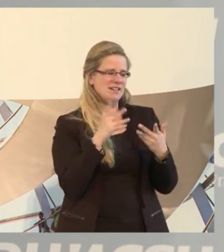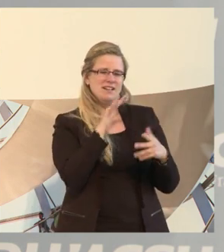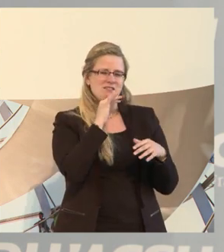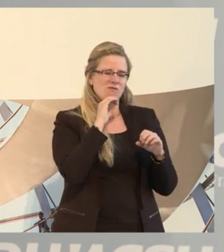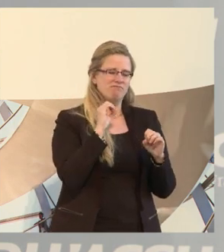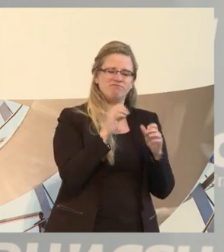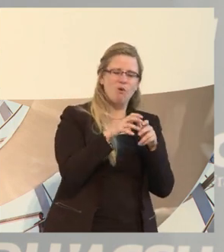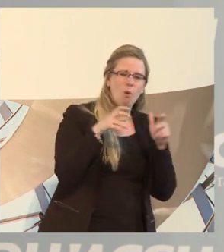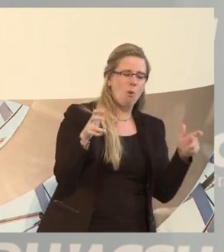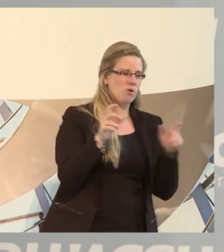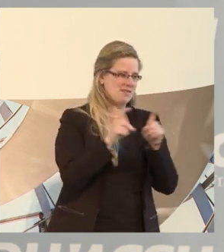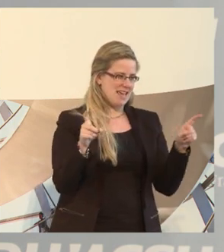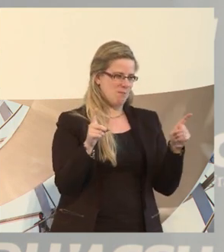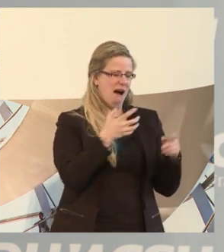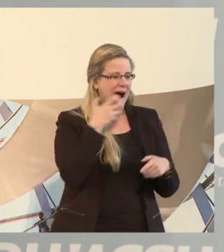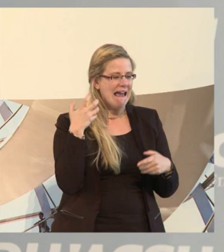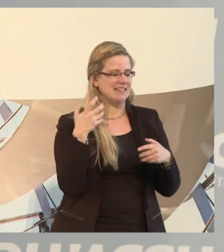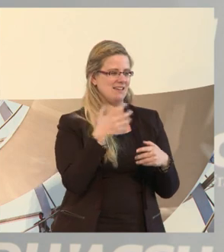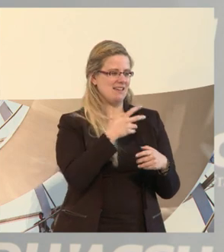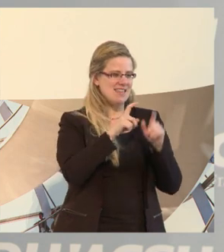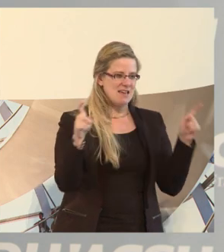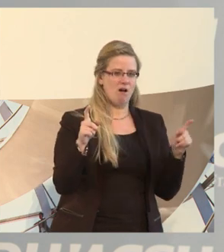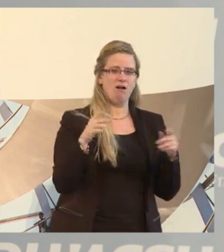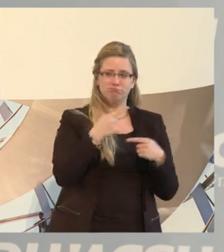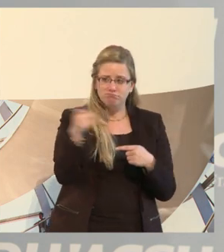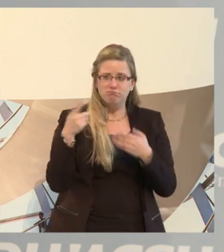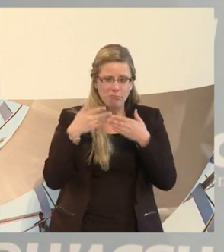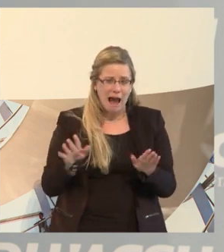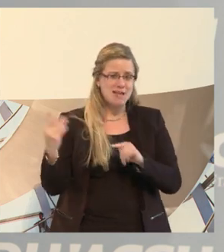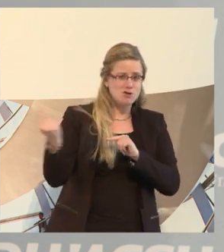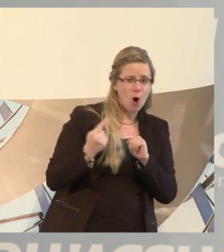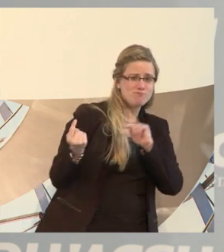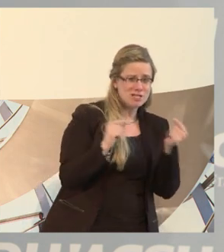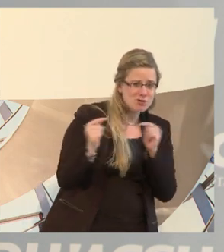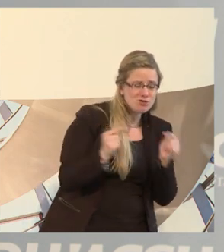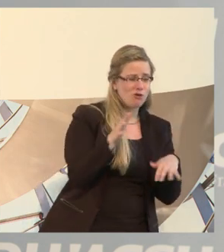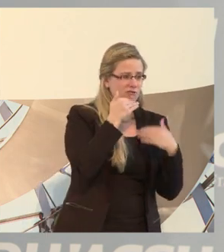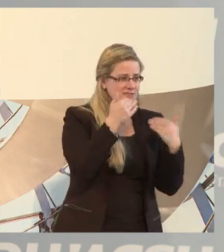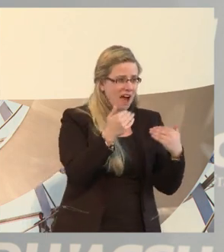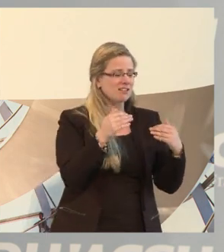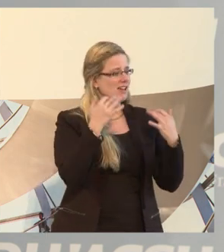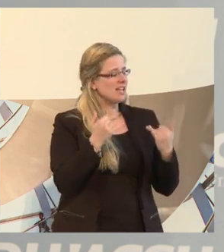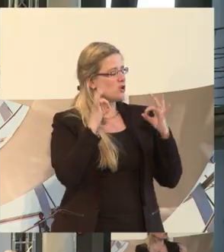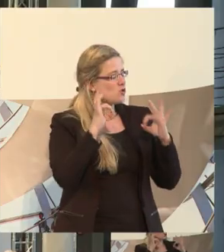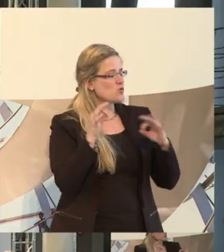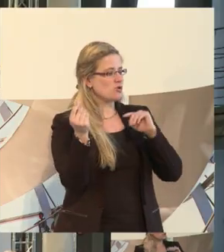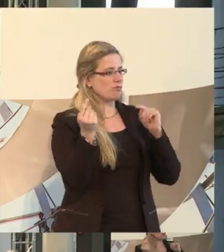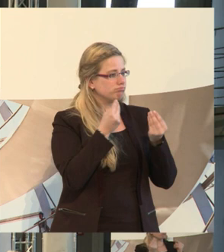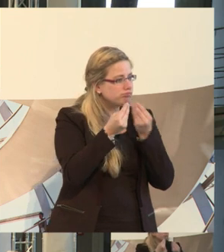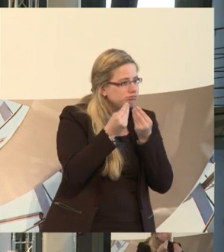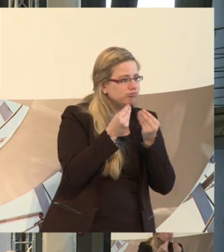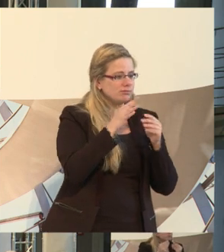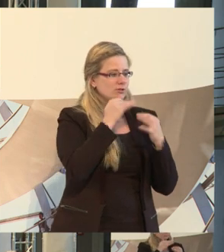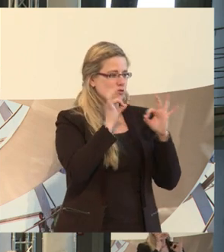weit hergekommen sind, um mit uns darüber zu diskutieren. Ich wünsche Ihnen jetzt noch gute Gespräche und eine gute Heimreise. Dankeschön. Dank.